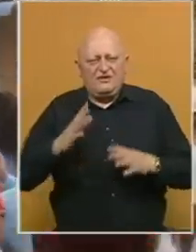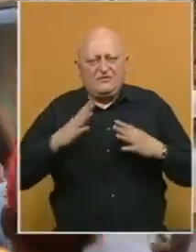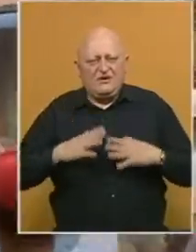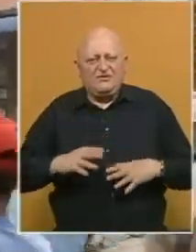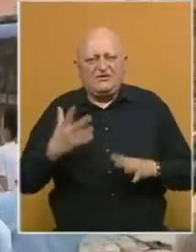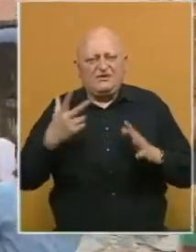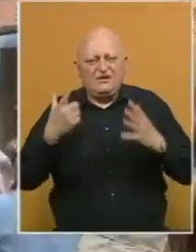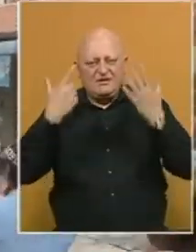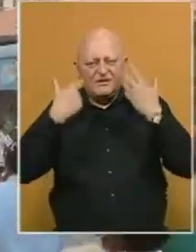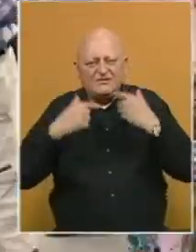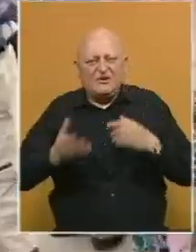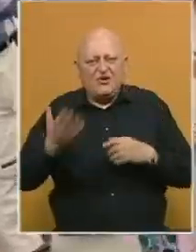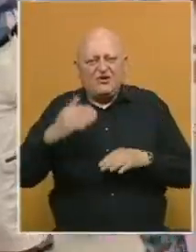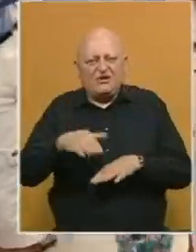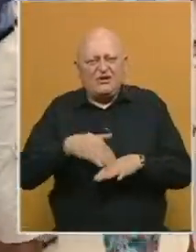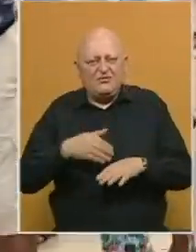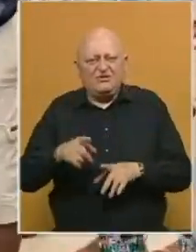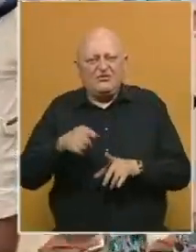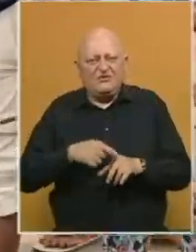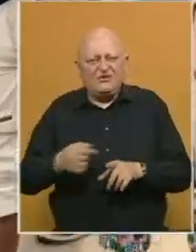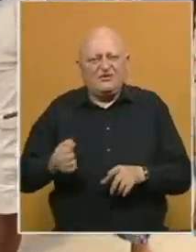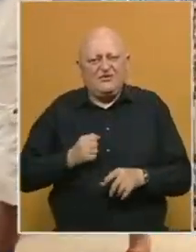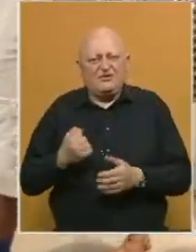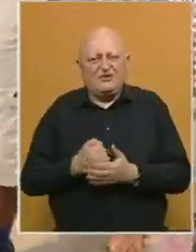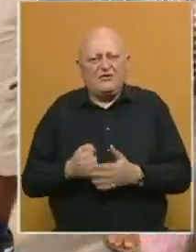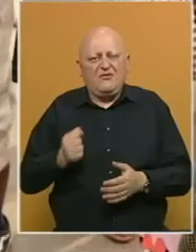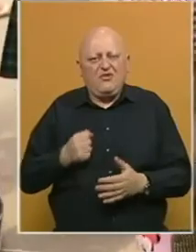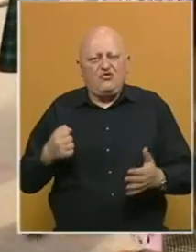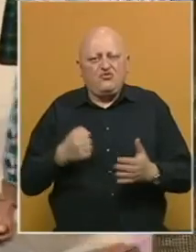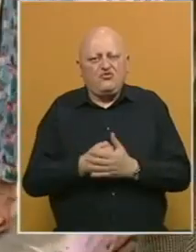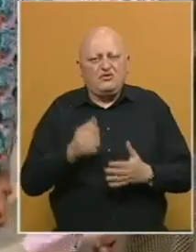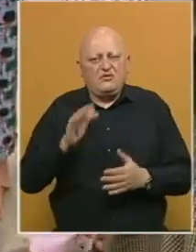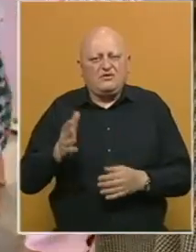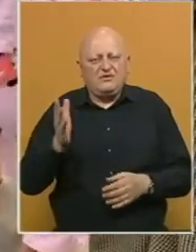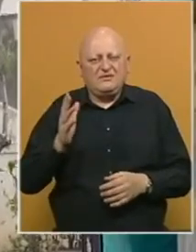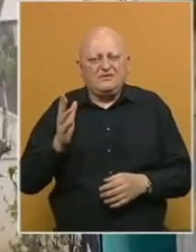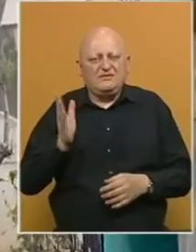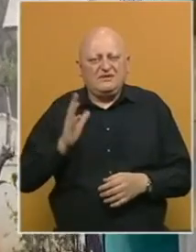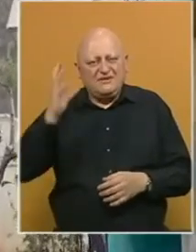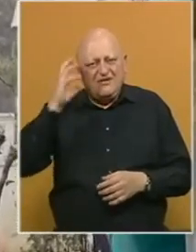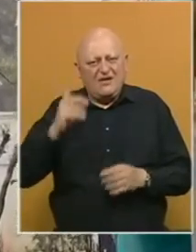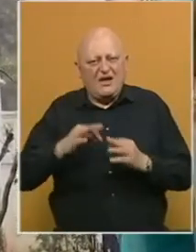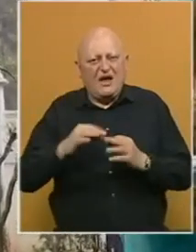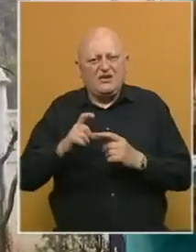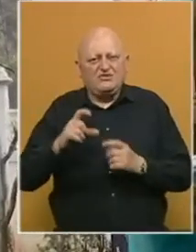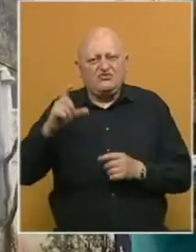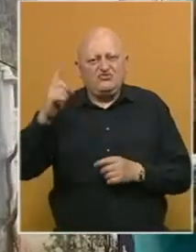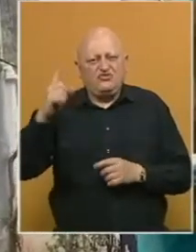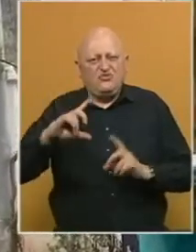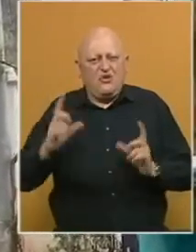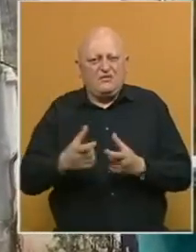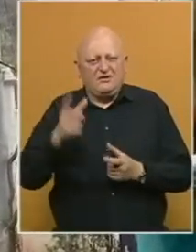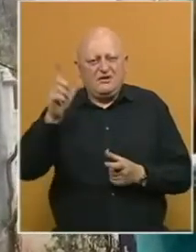najenjavaju već gotovo tri sedmice od kada je početko mjeseca vojska izvela vojni udar protiv civilne vlade Aung San Suu Kyi i